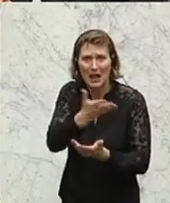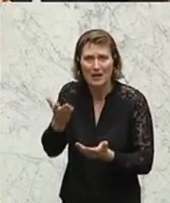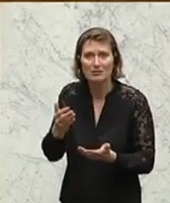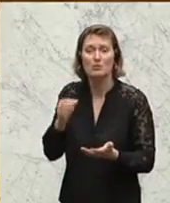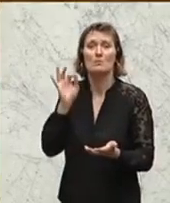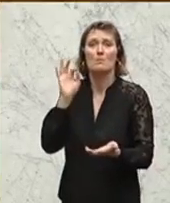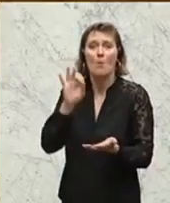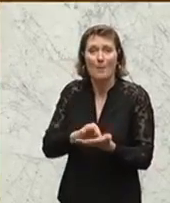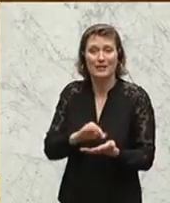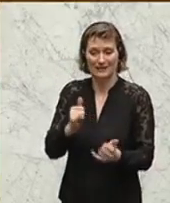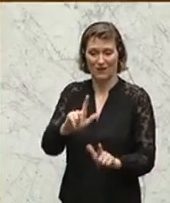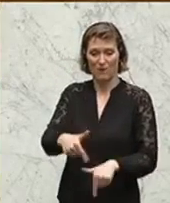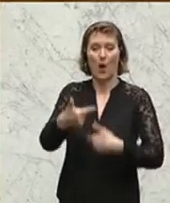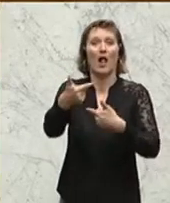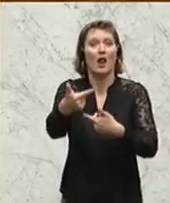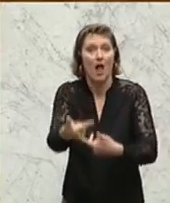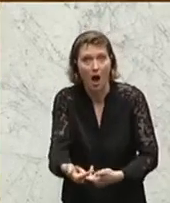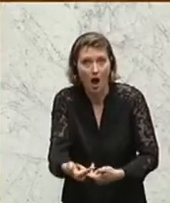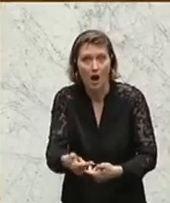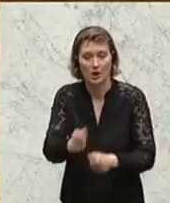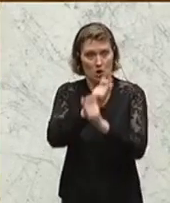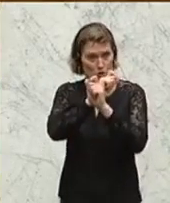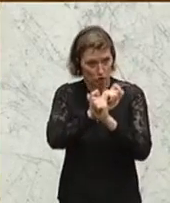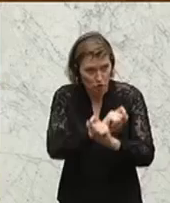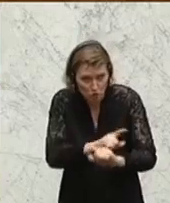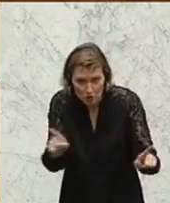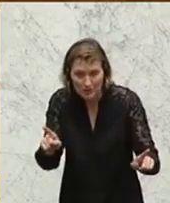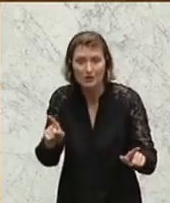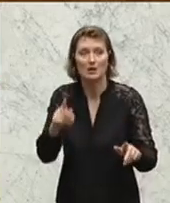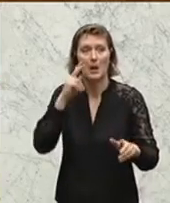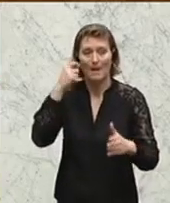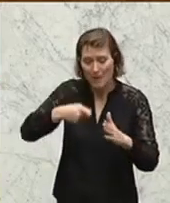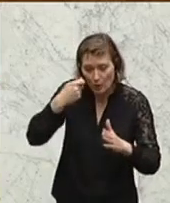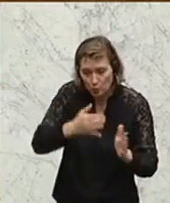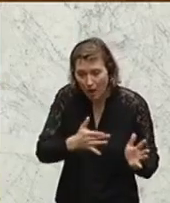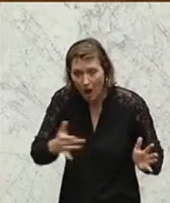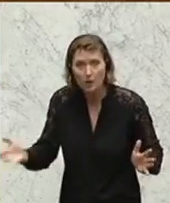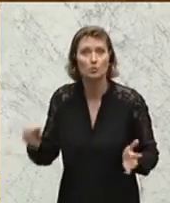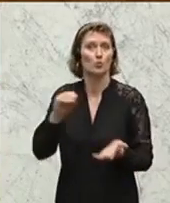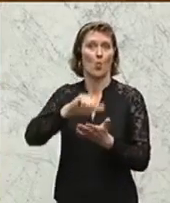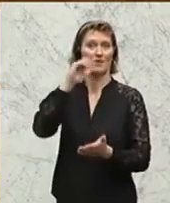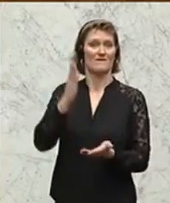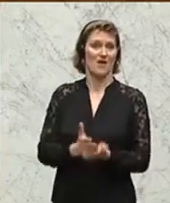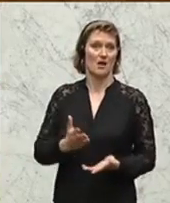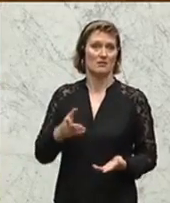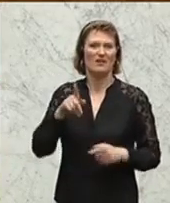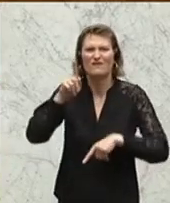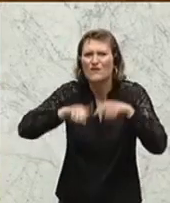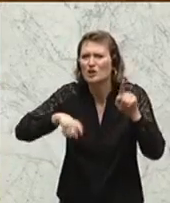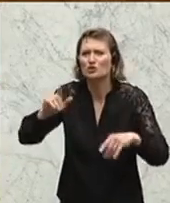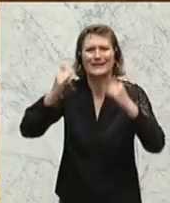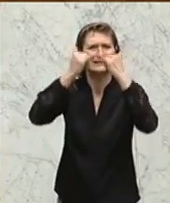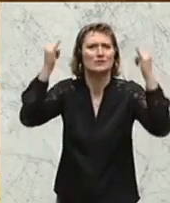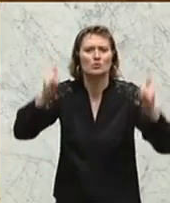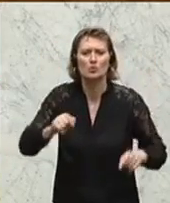eine Vorlage gekommen, die ist ausgeschickt worden zur Begutachtung. In der Begutachtung haben die verschiedenen